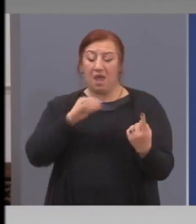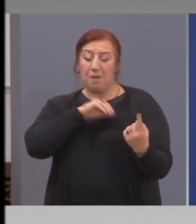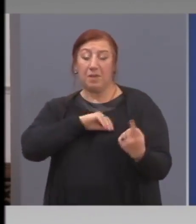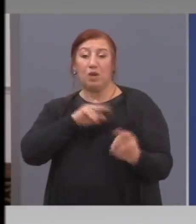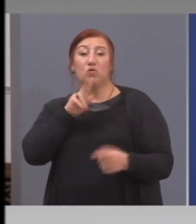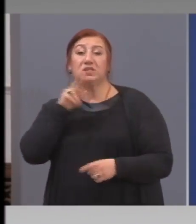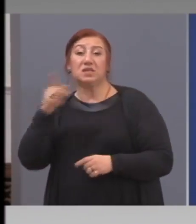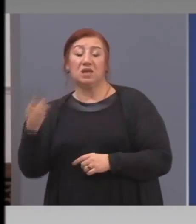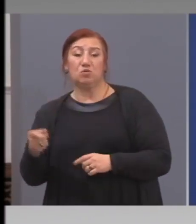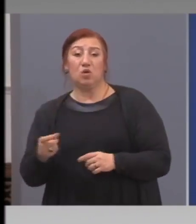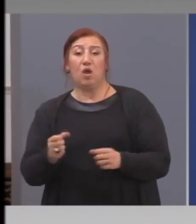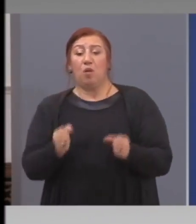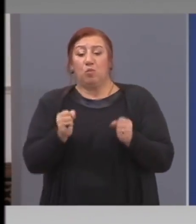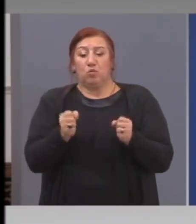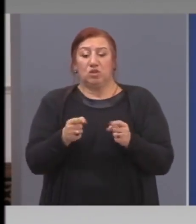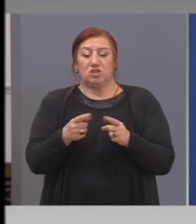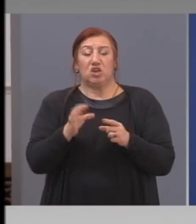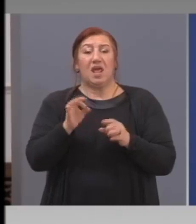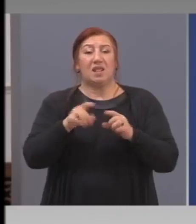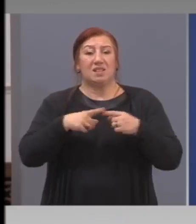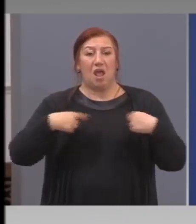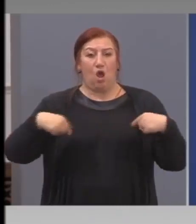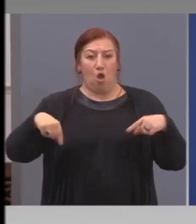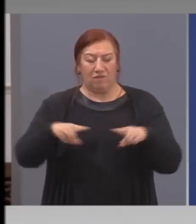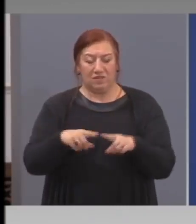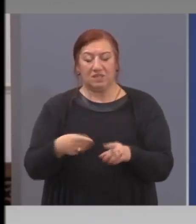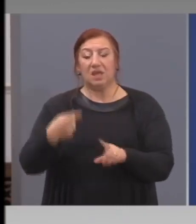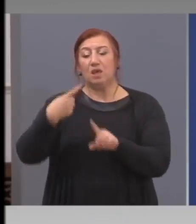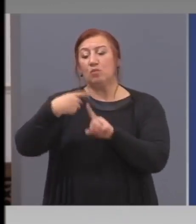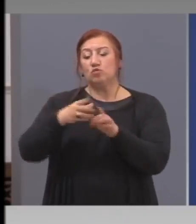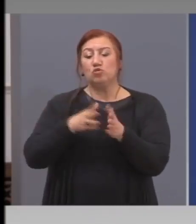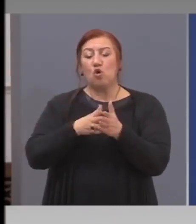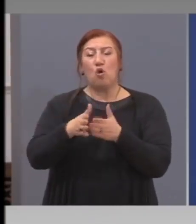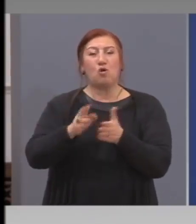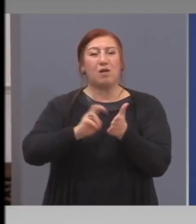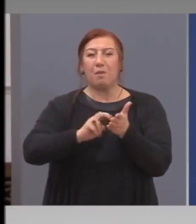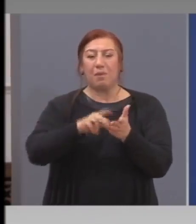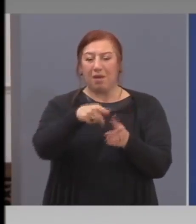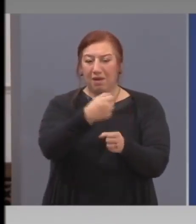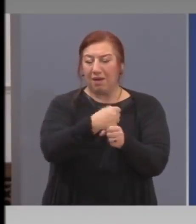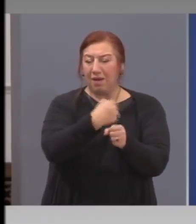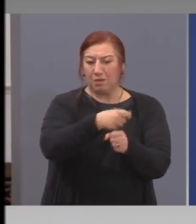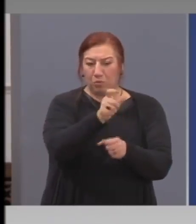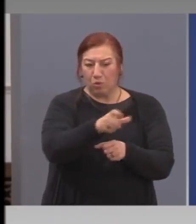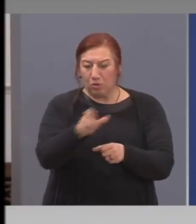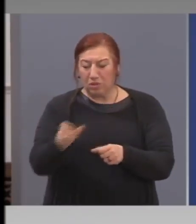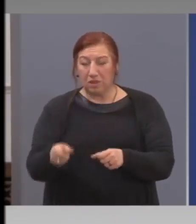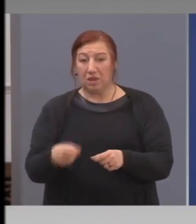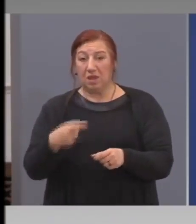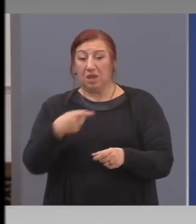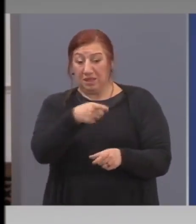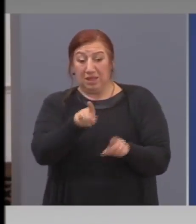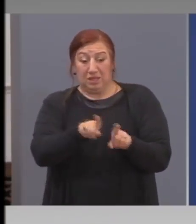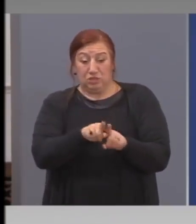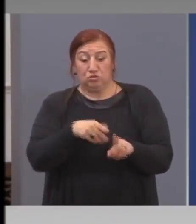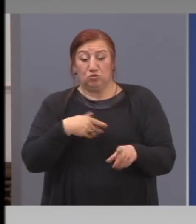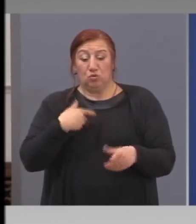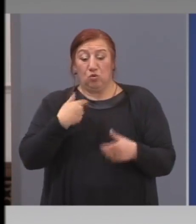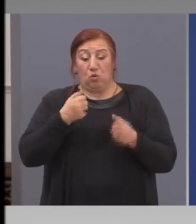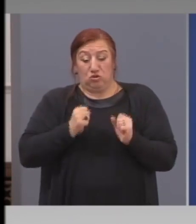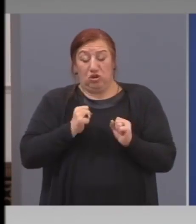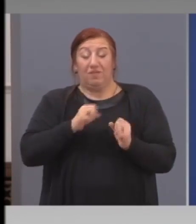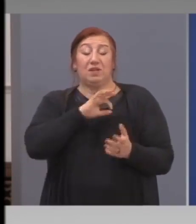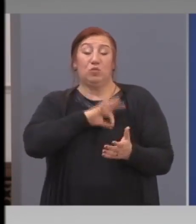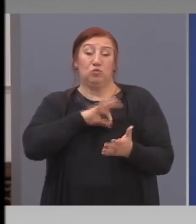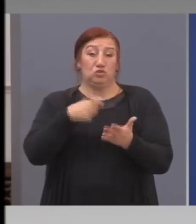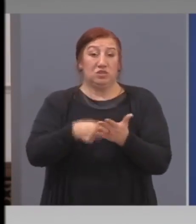на офиси и банкови служители предполага плащането на възнаграждение в този смисъл. Това е нормална треговска дейност.